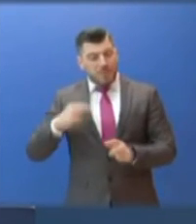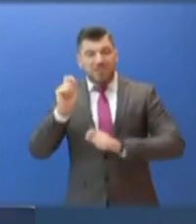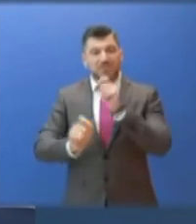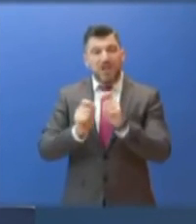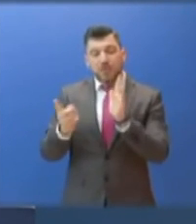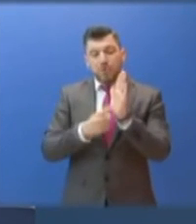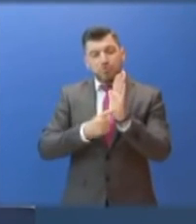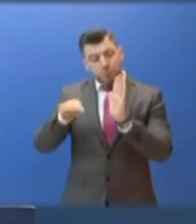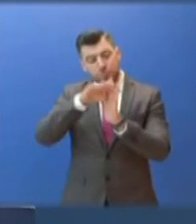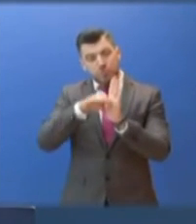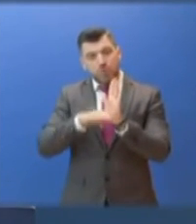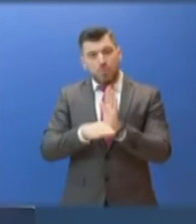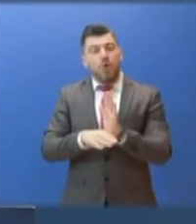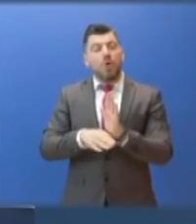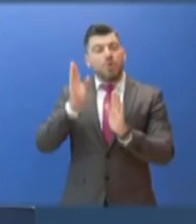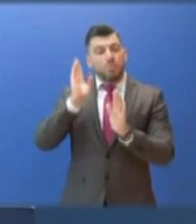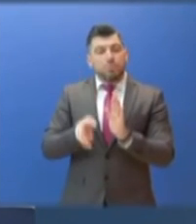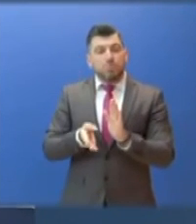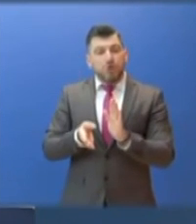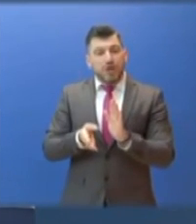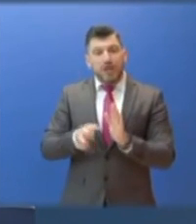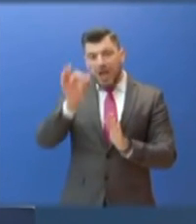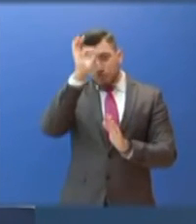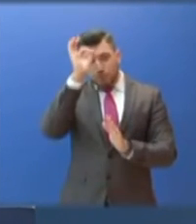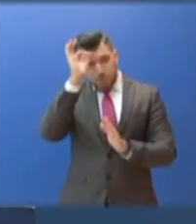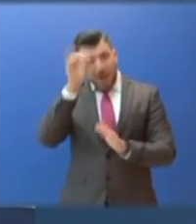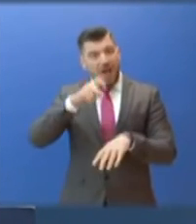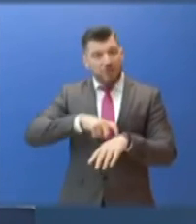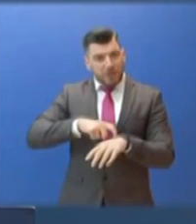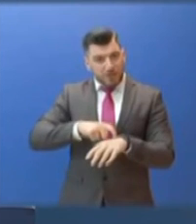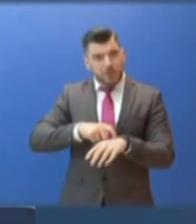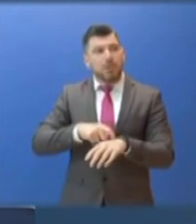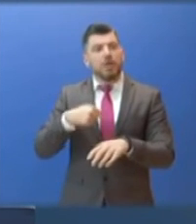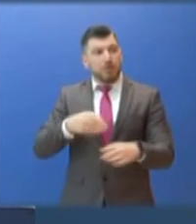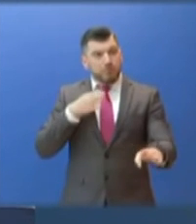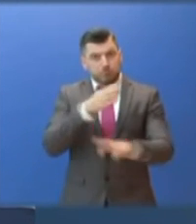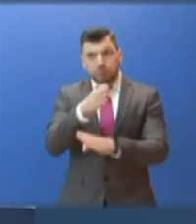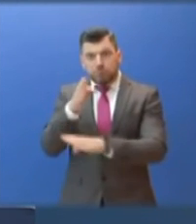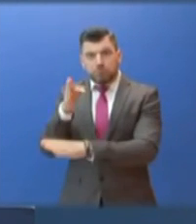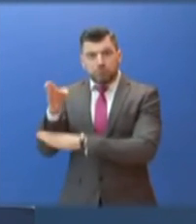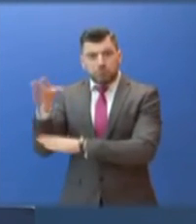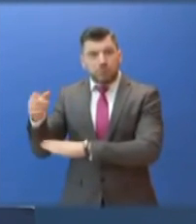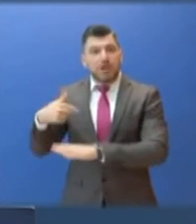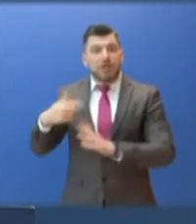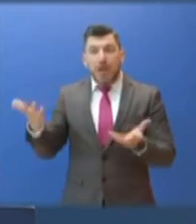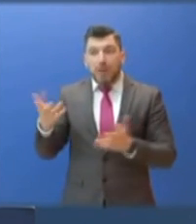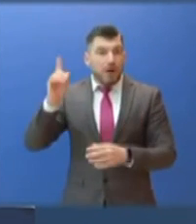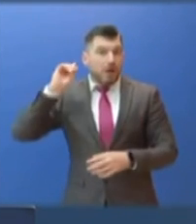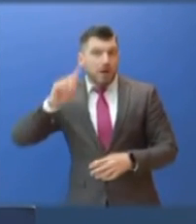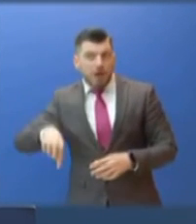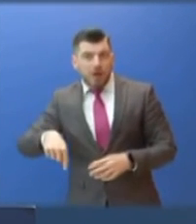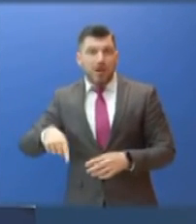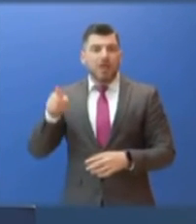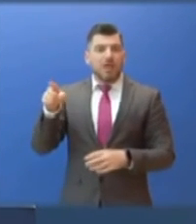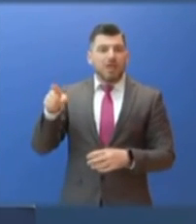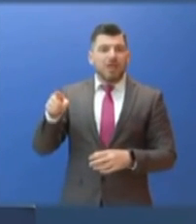τέτοιο που επιτρέπει στα όργανα της συντατεγμένης της πολιτείας να επιτελούν το ρόλο τους και να επιβάλλουν τους νόμους και την τάξη διασφαλίζοντας την